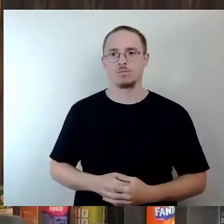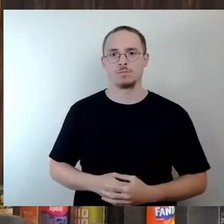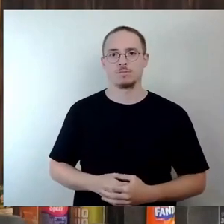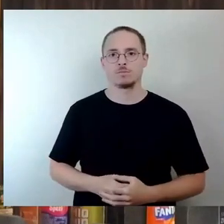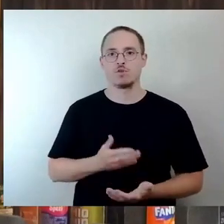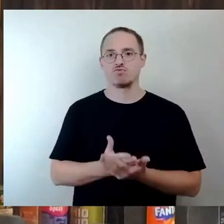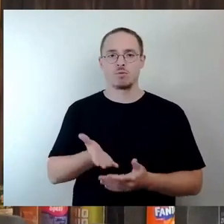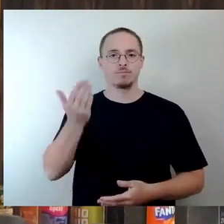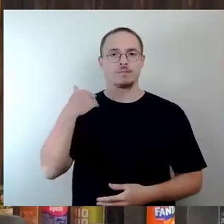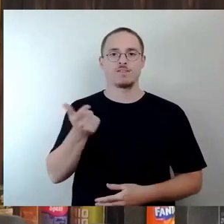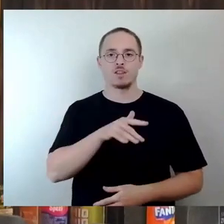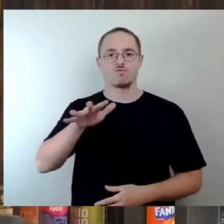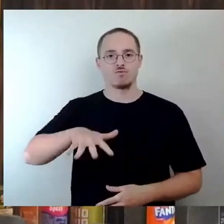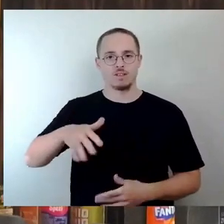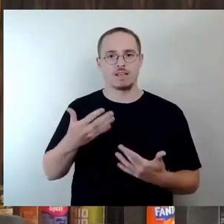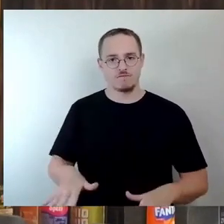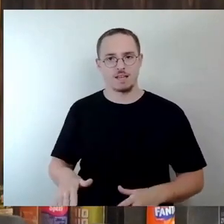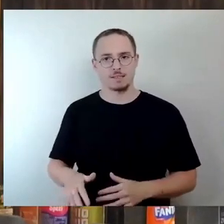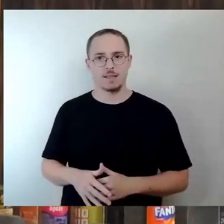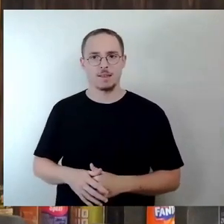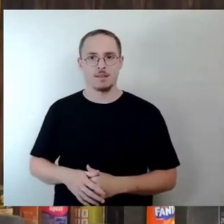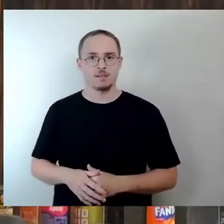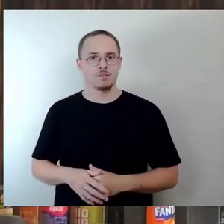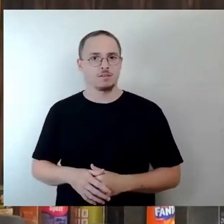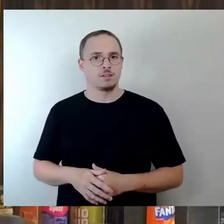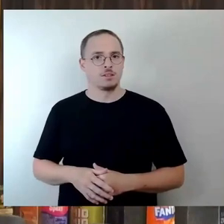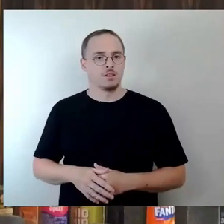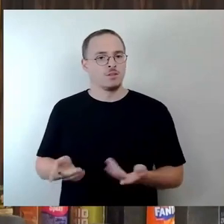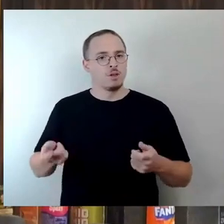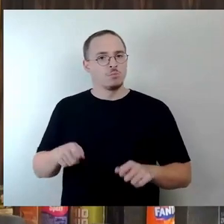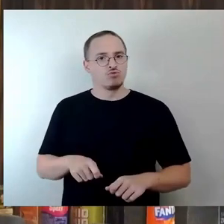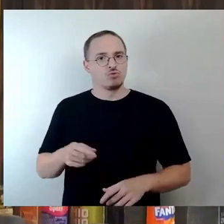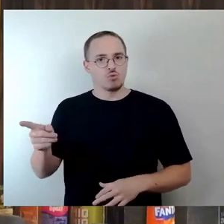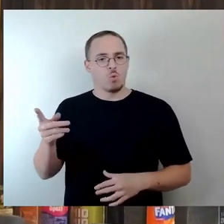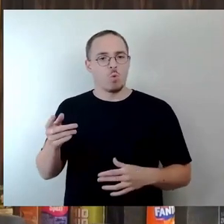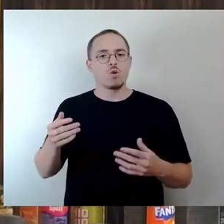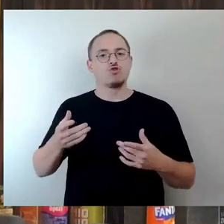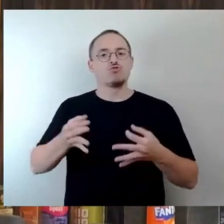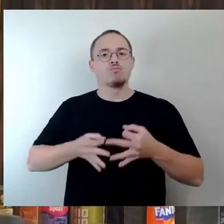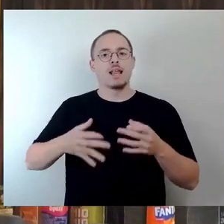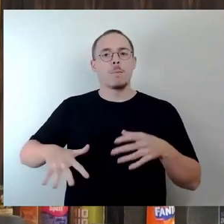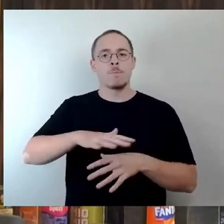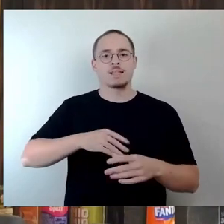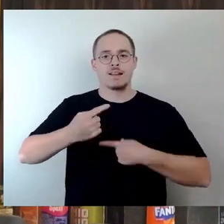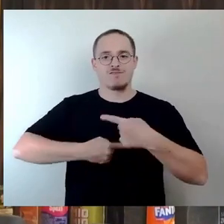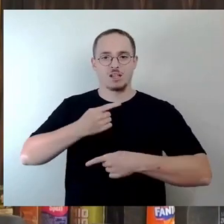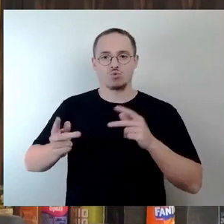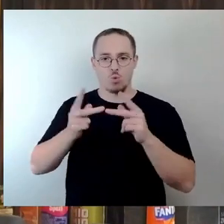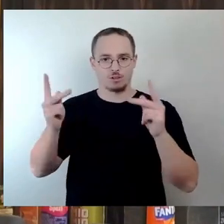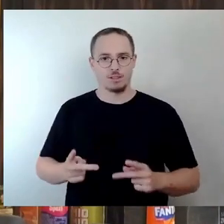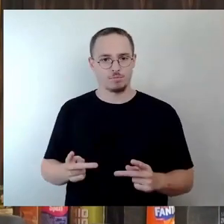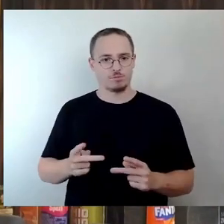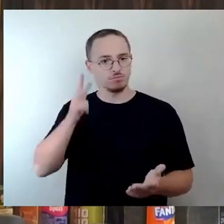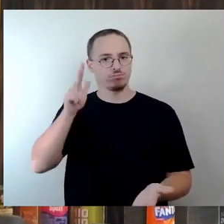auf Antrag der Fraktionen von Linken, Grünen und SPD mit dem Spielplatzentwicklungskonzept damals beschlossen, dass ein Modellprojekt durchgeführt werden